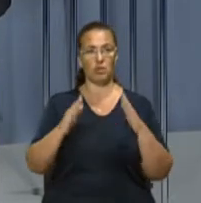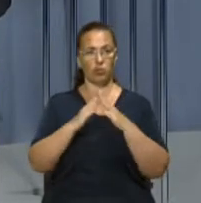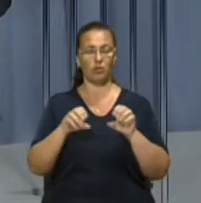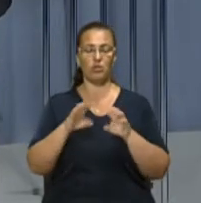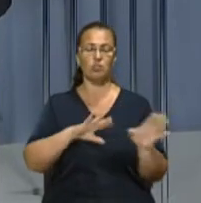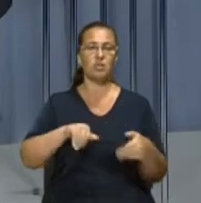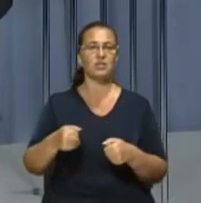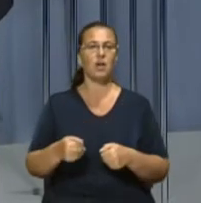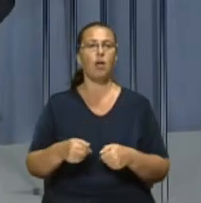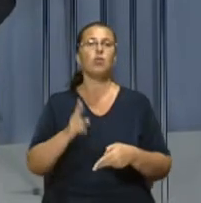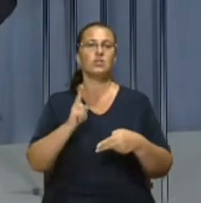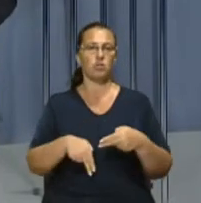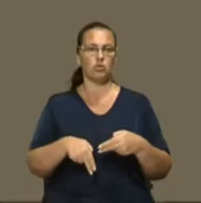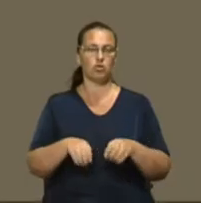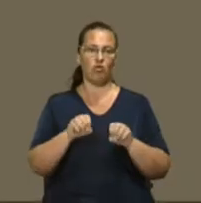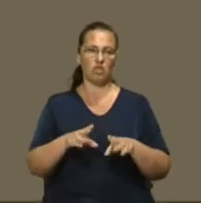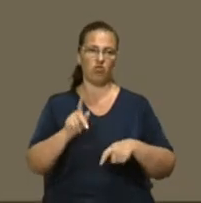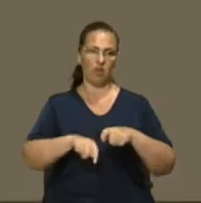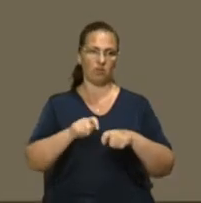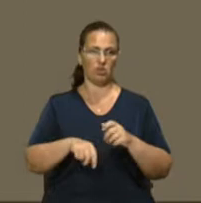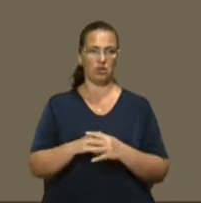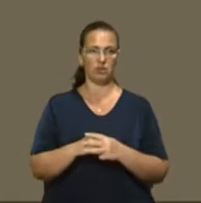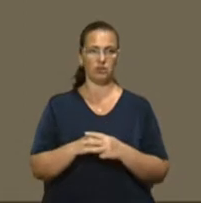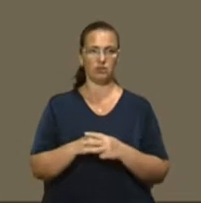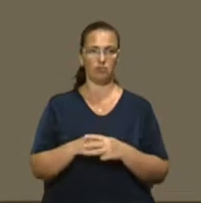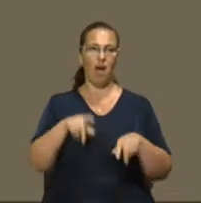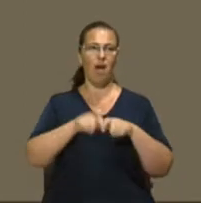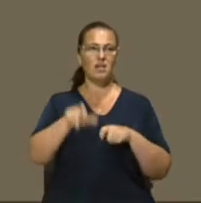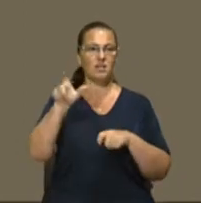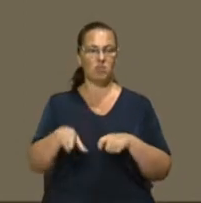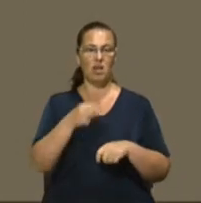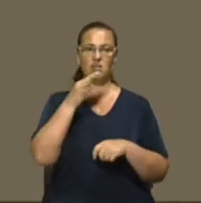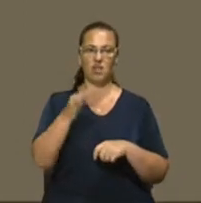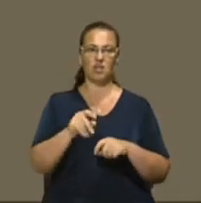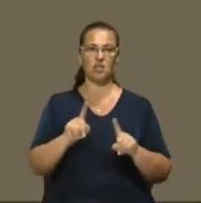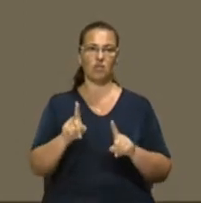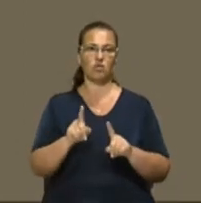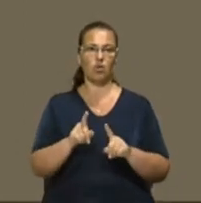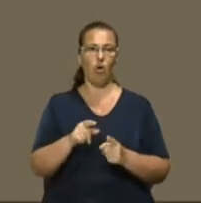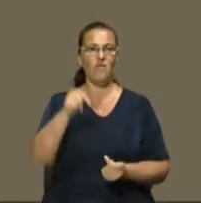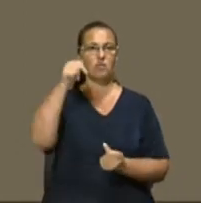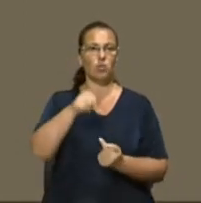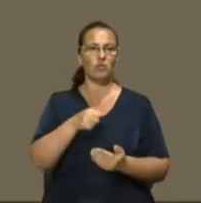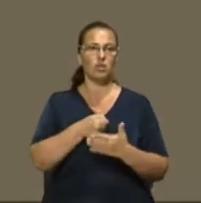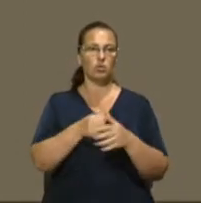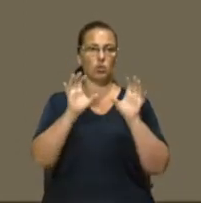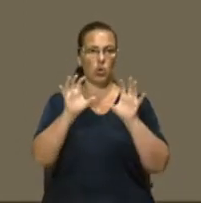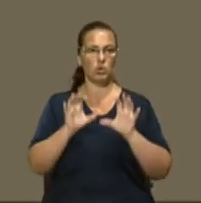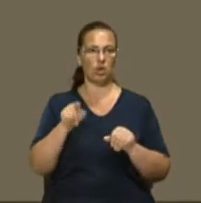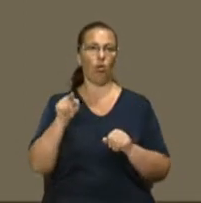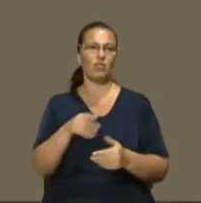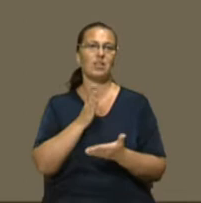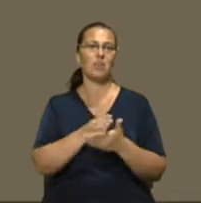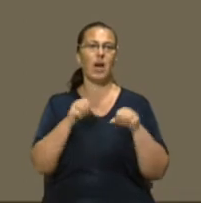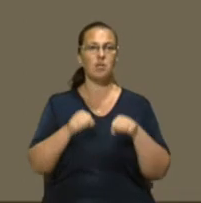остаточного рішення експертизи. Експерт сказав, що відповідно до закону, він має право